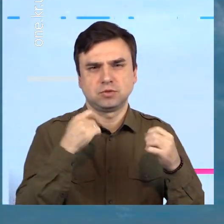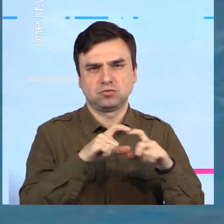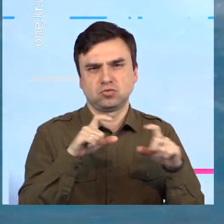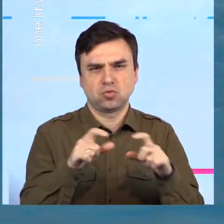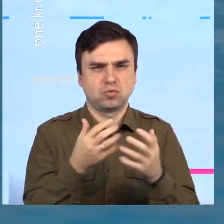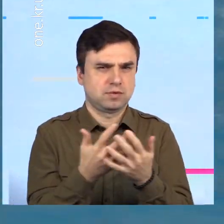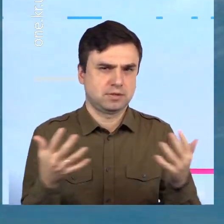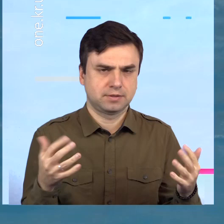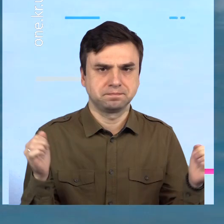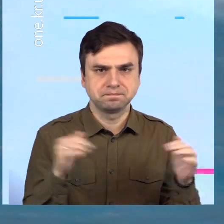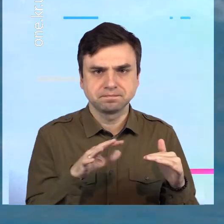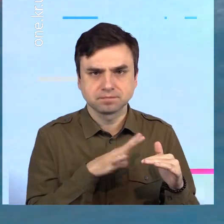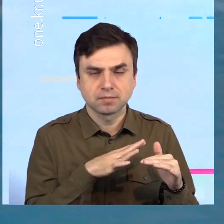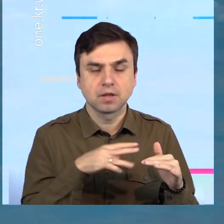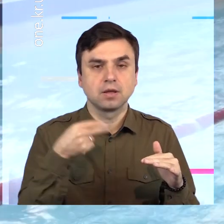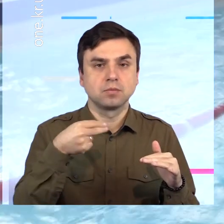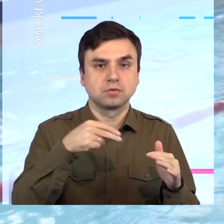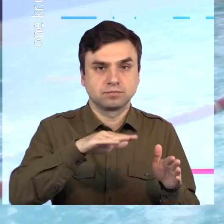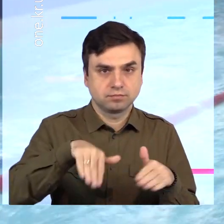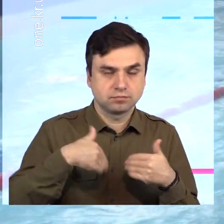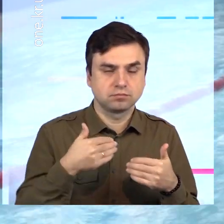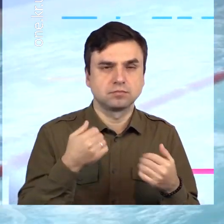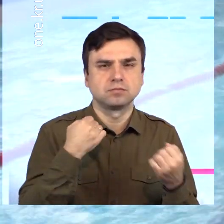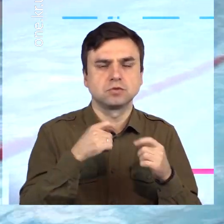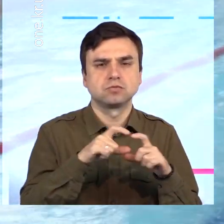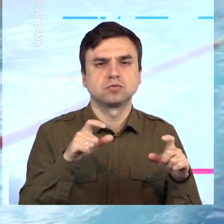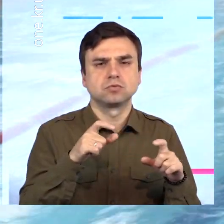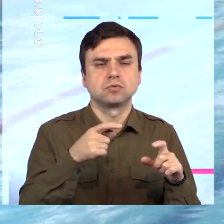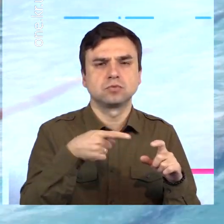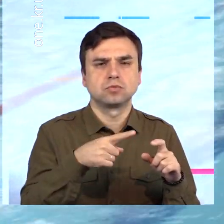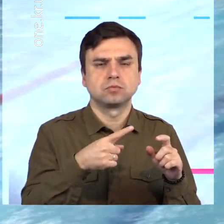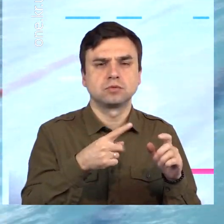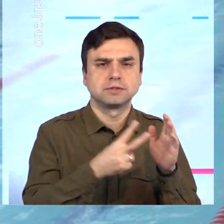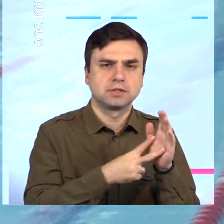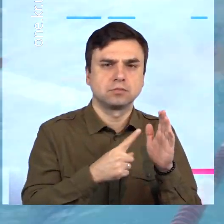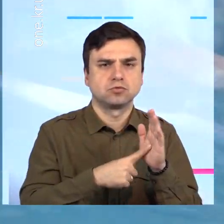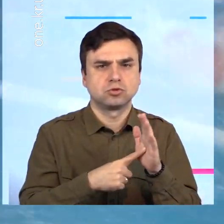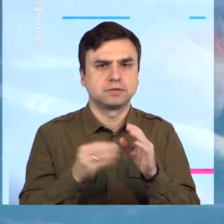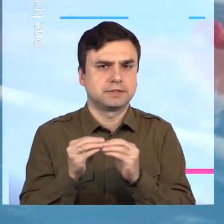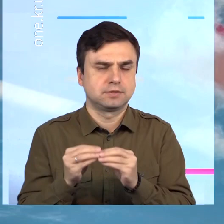клубу Південний ГЗК. А після перерви до змагань долучилися вихованці спортивних шкіл номер 6, 7 та 10.